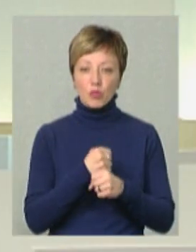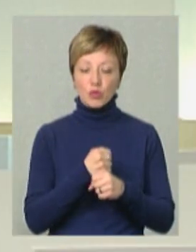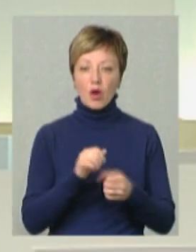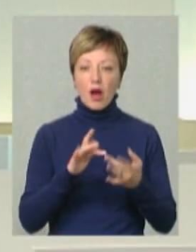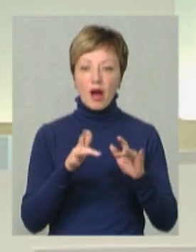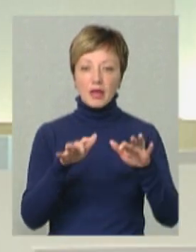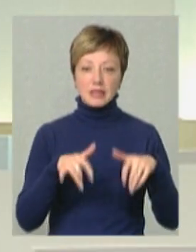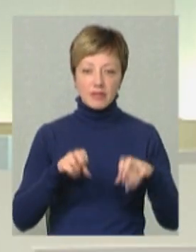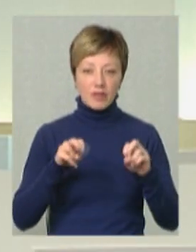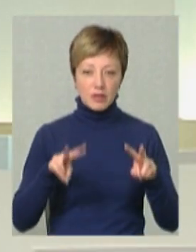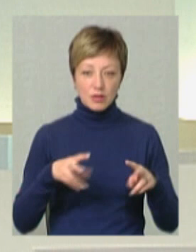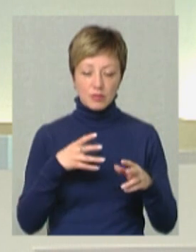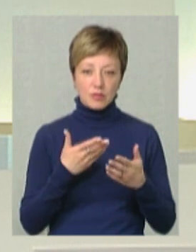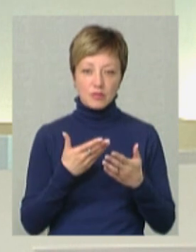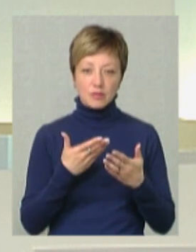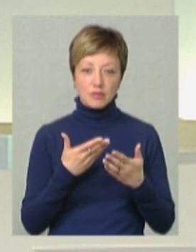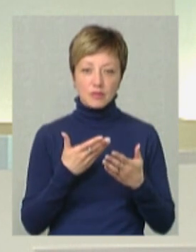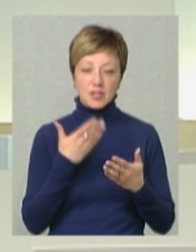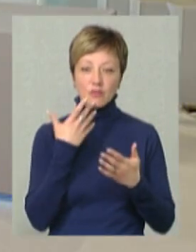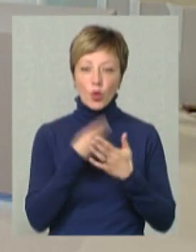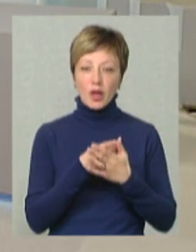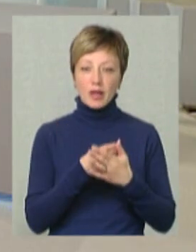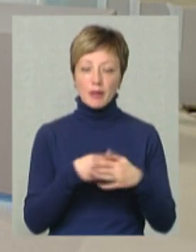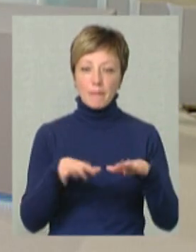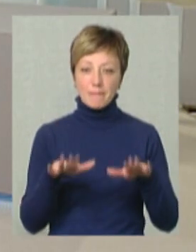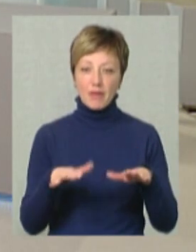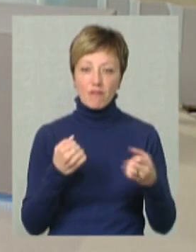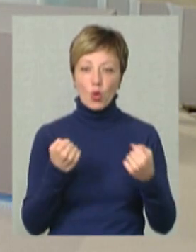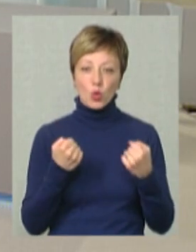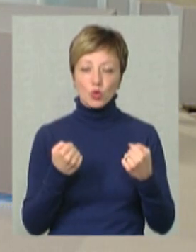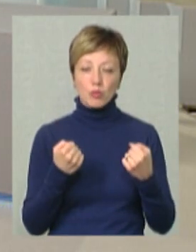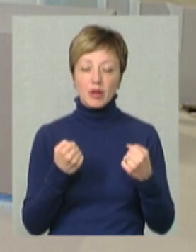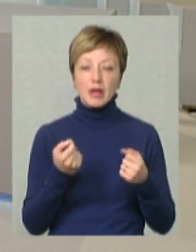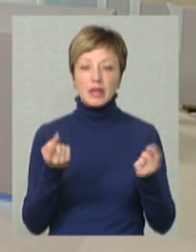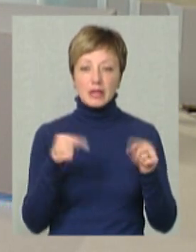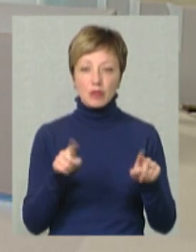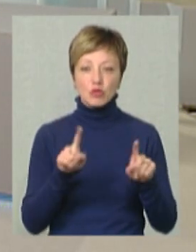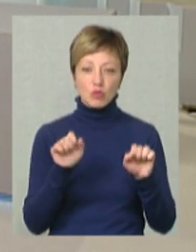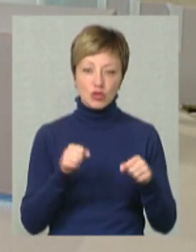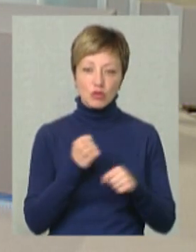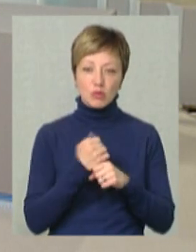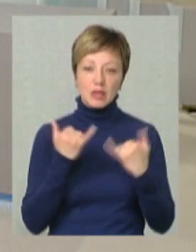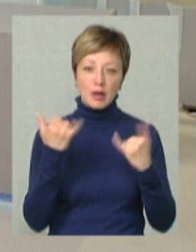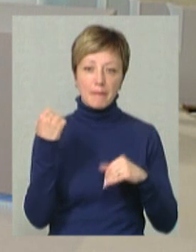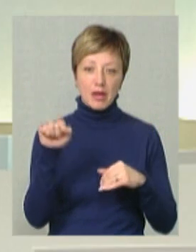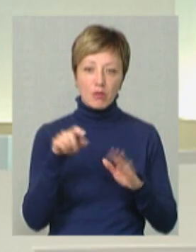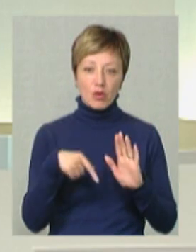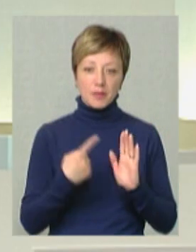-фахівців своєрідним фронтом і тим, що можна зробити для перемоги?